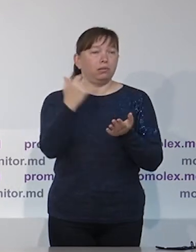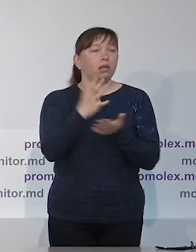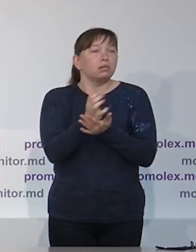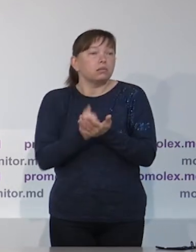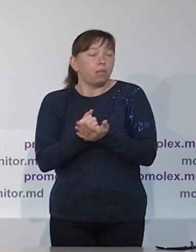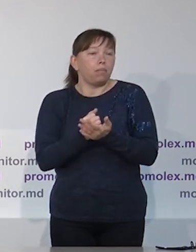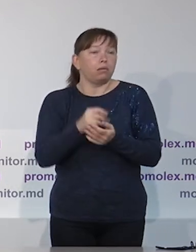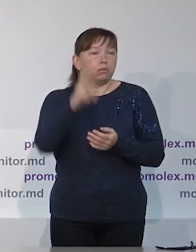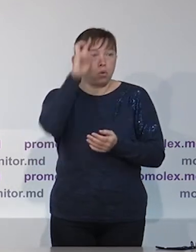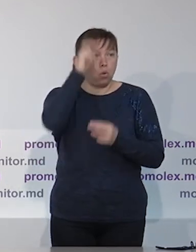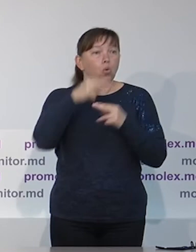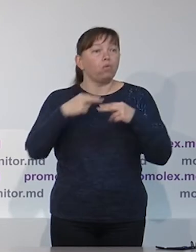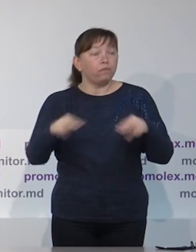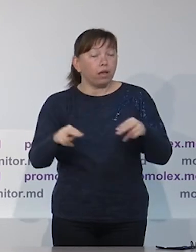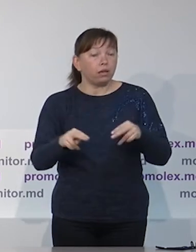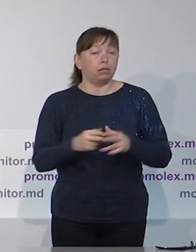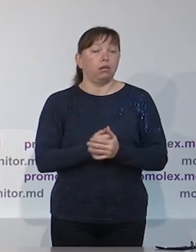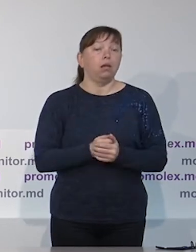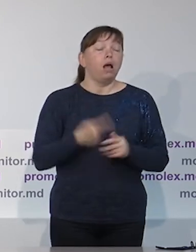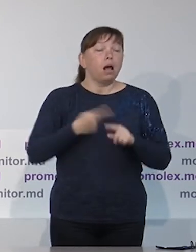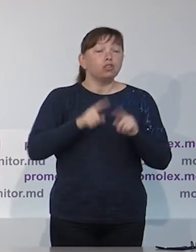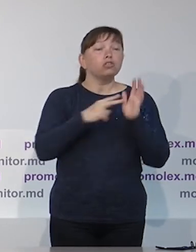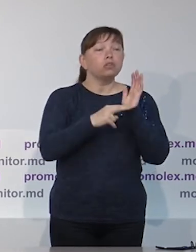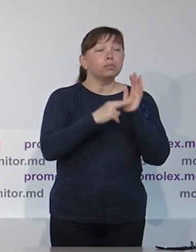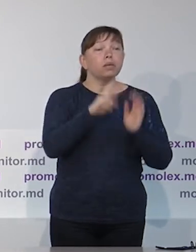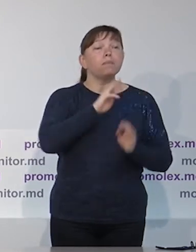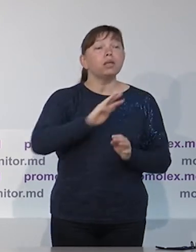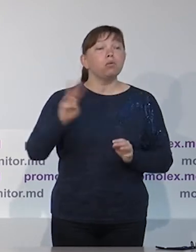есть возможность посредством